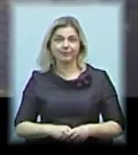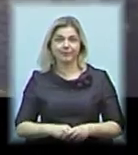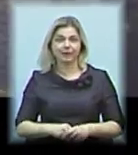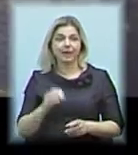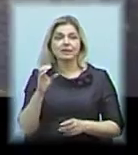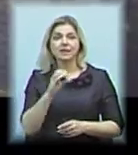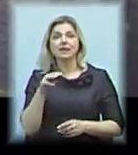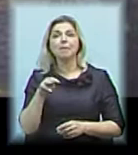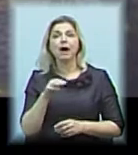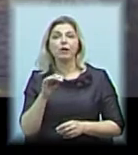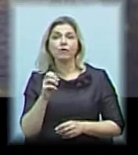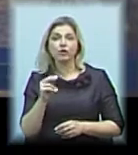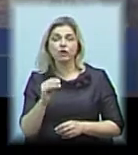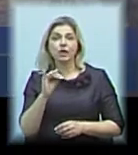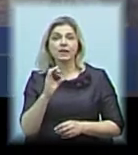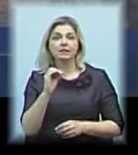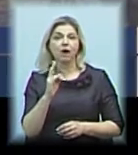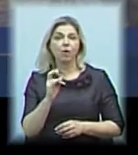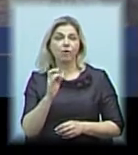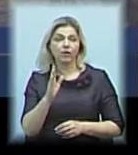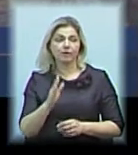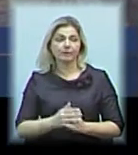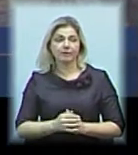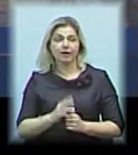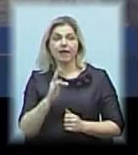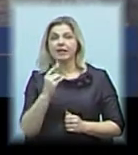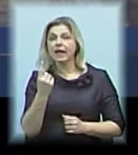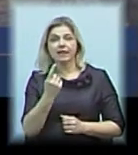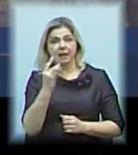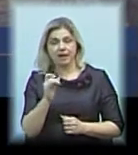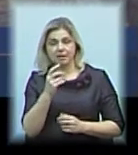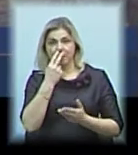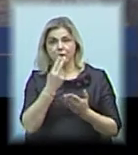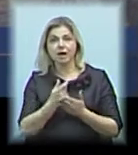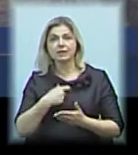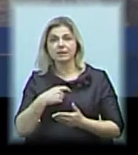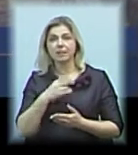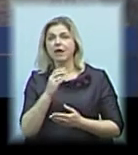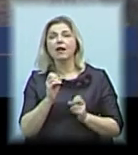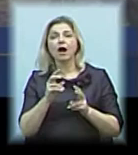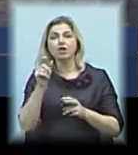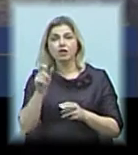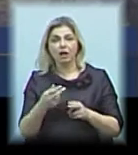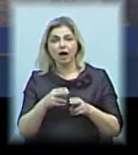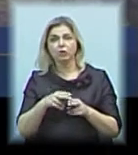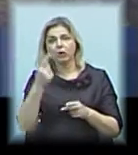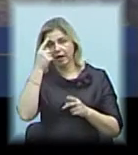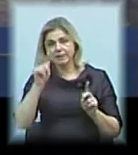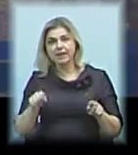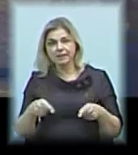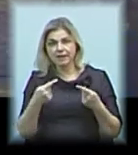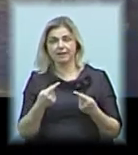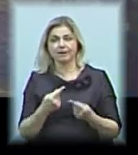Сергій Михайлович Ісаков не єдині показував себе ні як людина, який способен збирати, будувати.